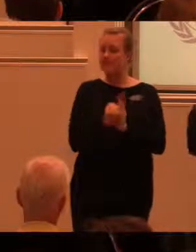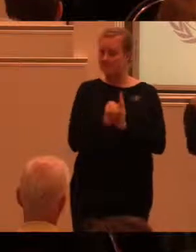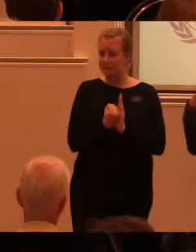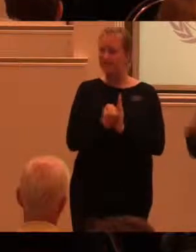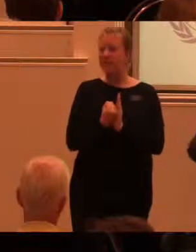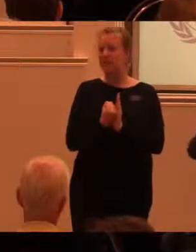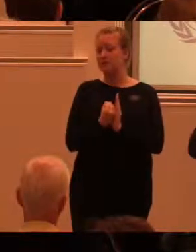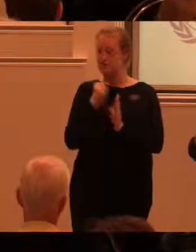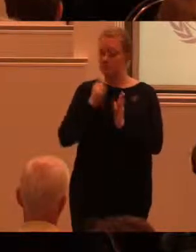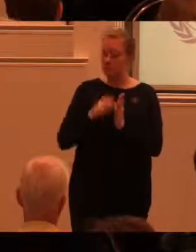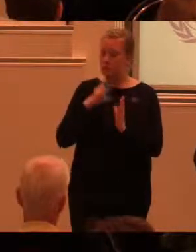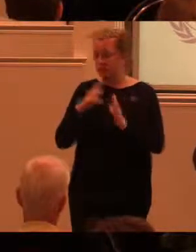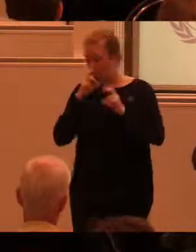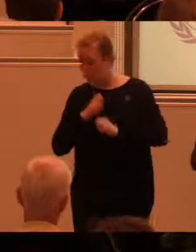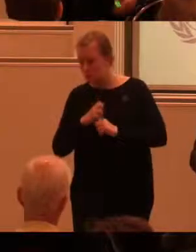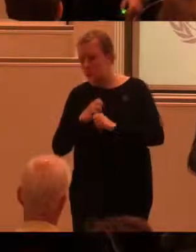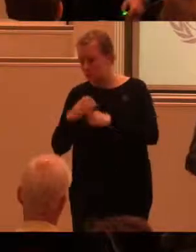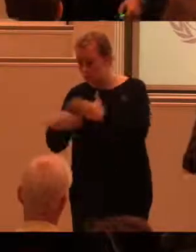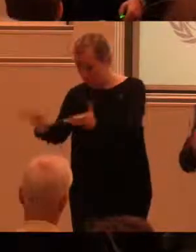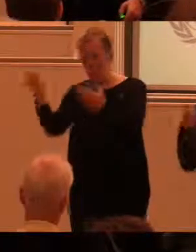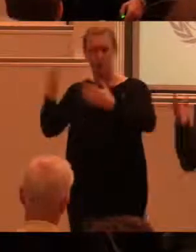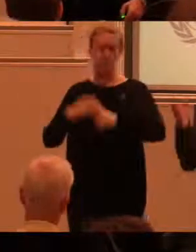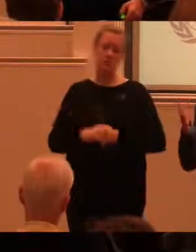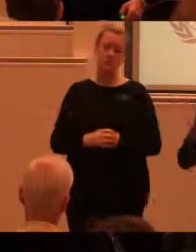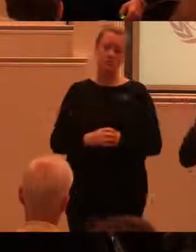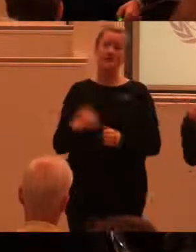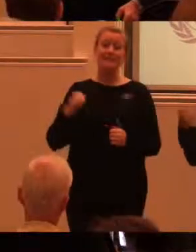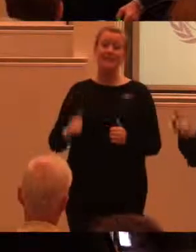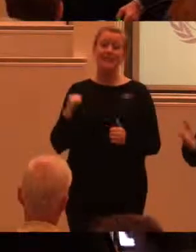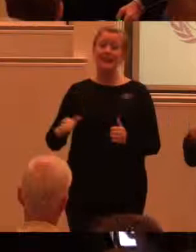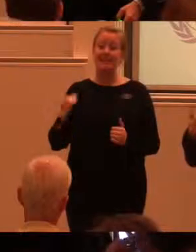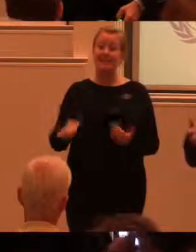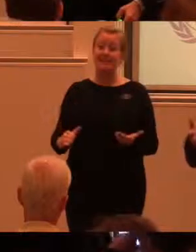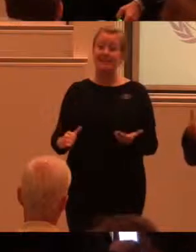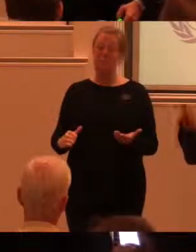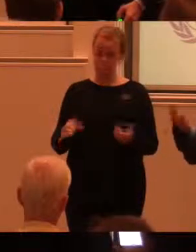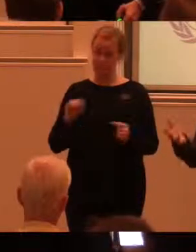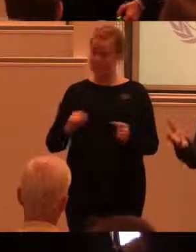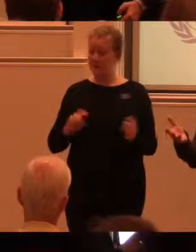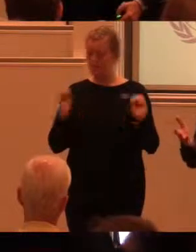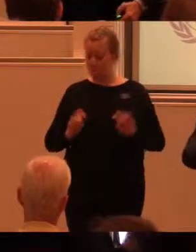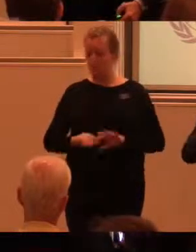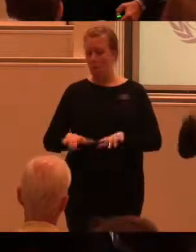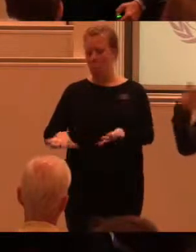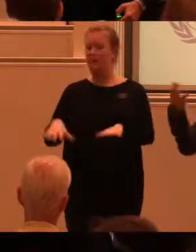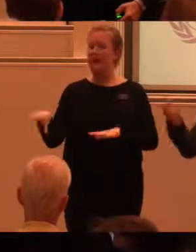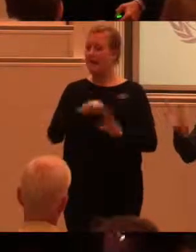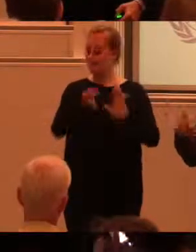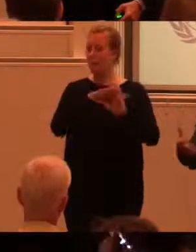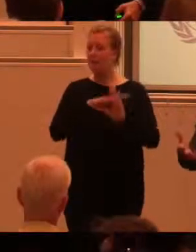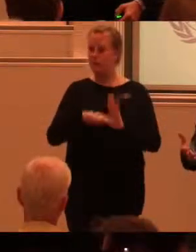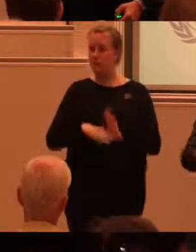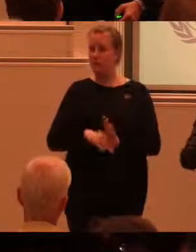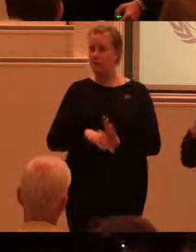och så vidare och så vidare och att tillgänglighet är ett perspektiv som ska genomsyra hela konventionen att